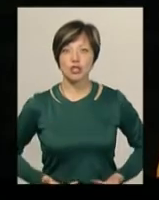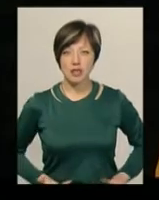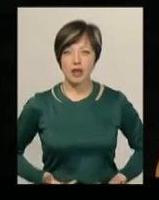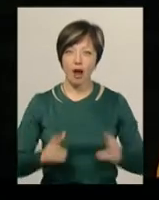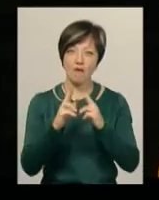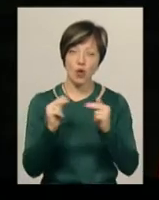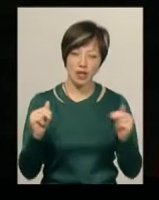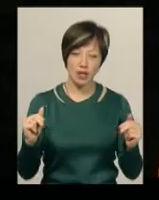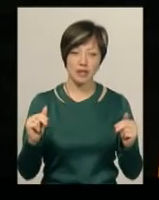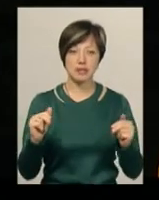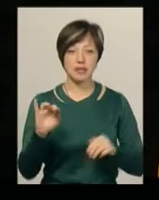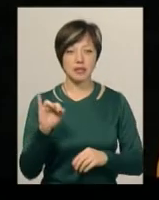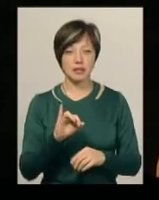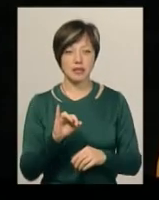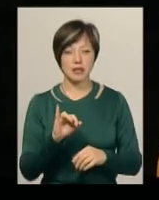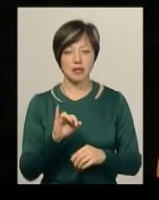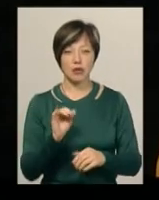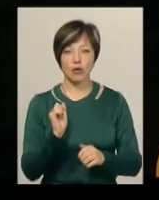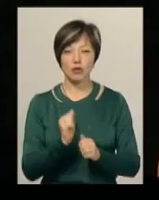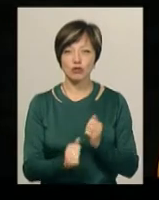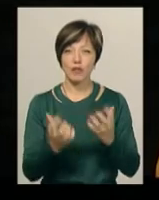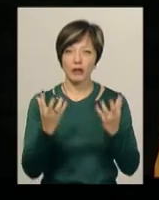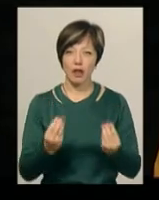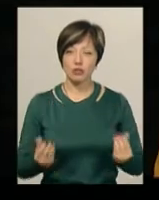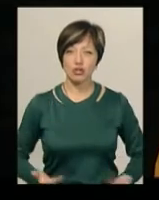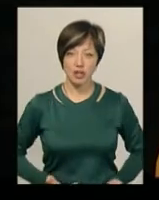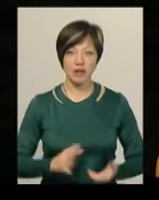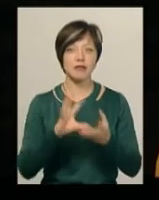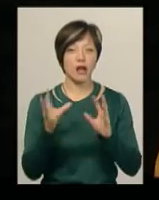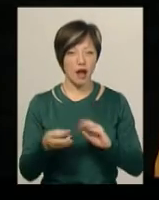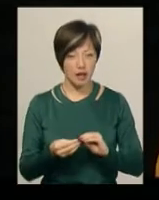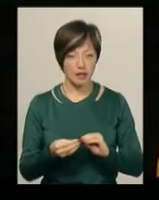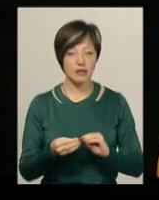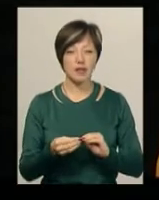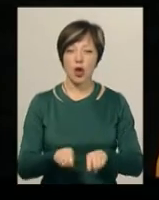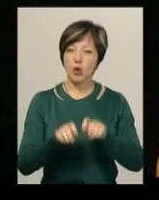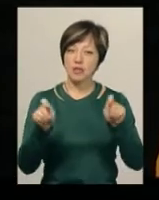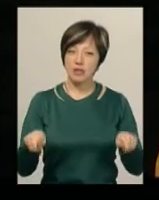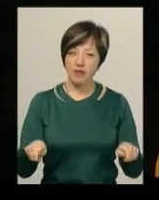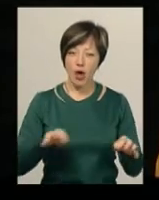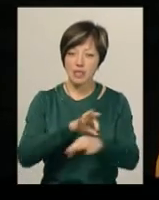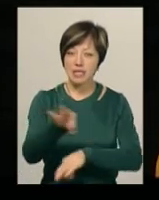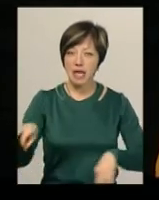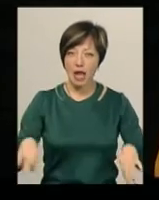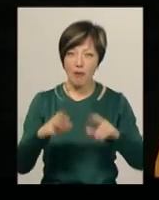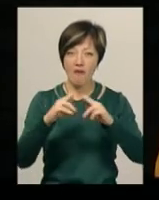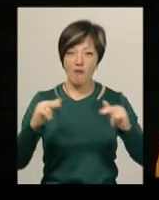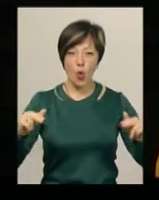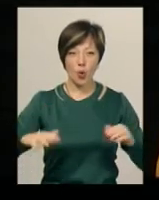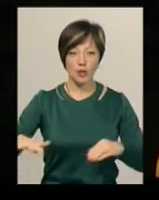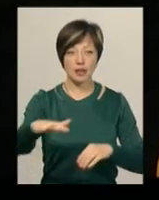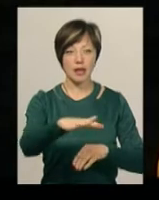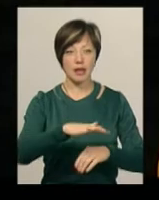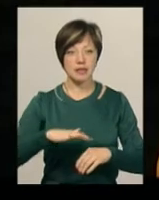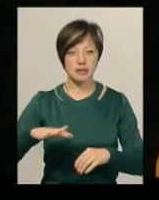фортеці, і кожуденного життя, ну і взагалі розкривають схему фортеці, яка ще